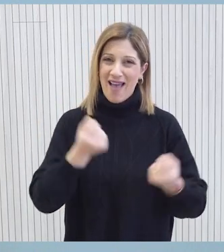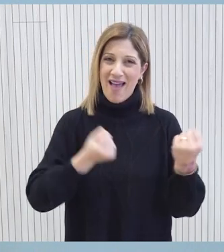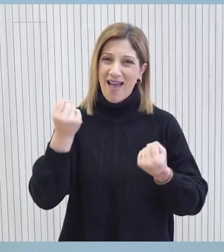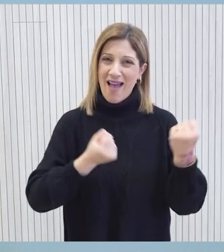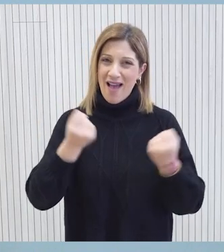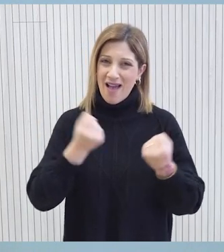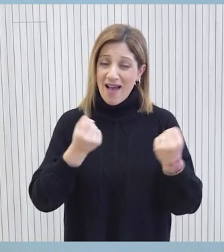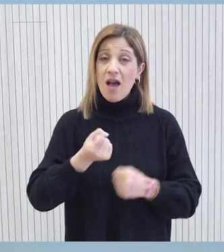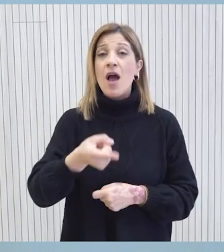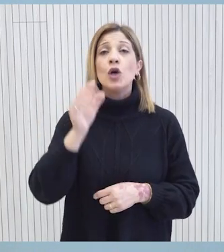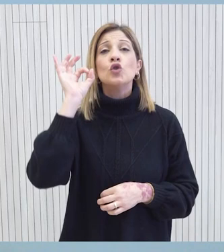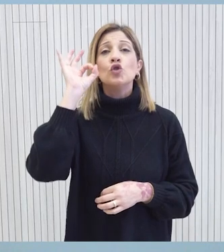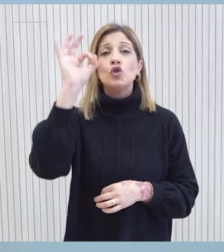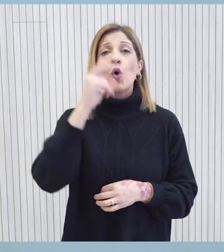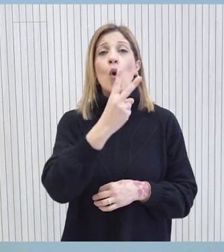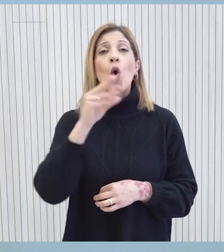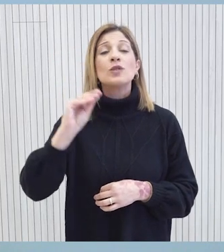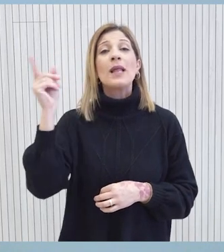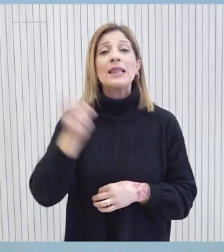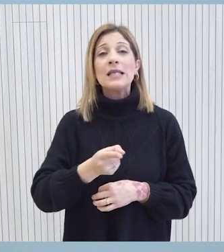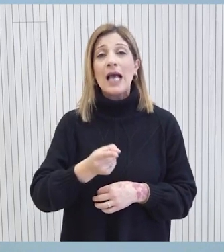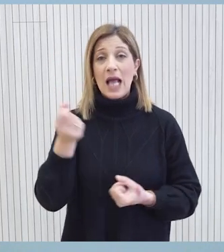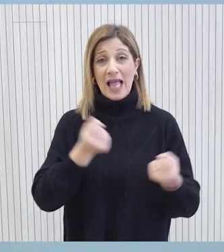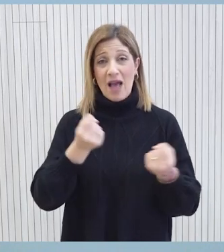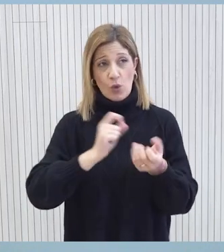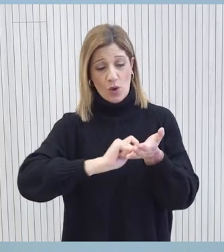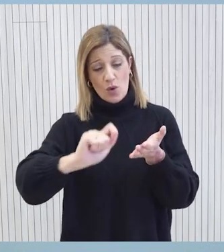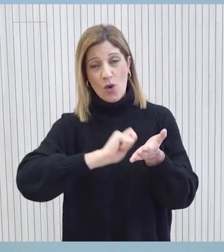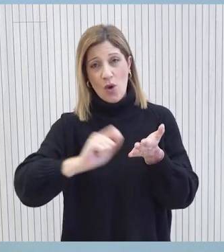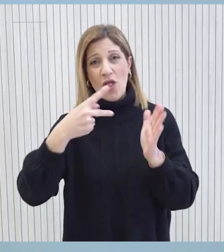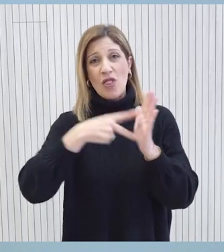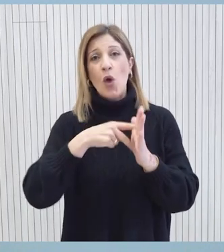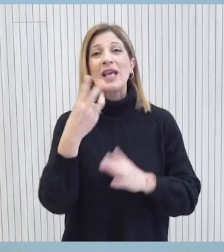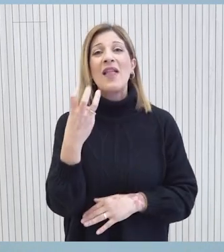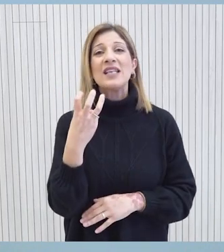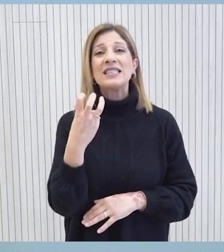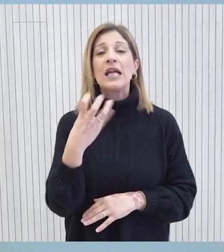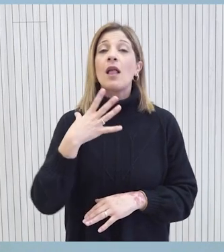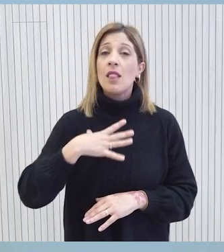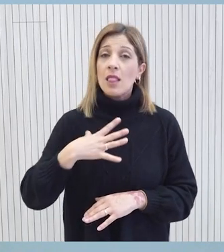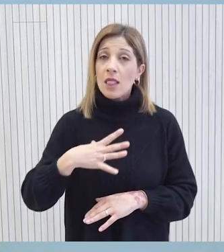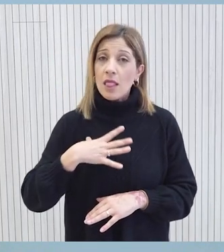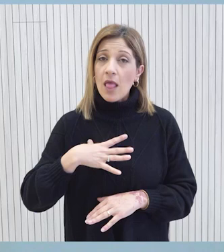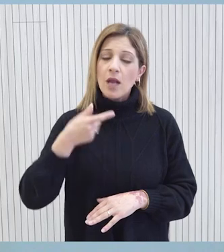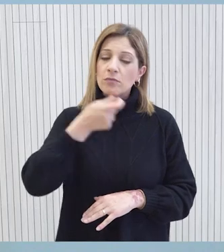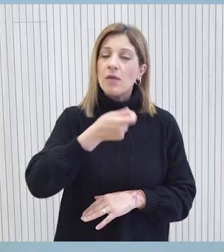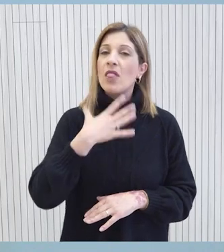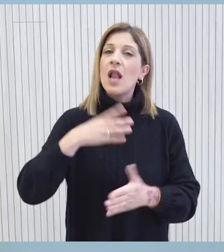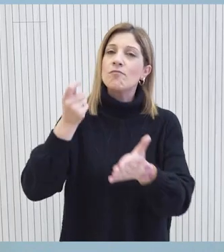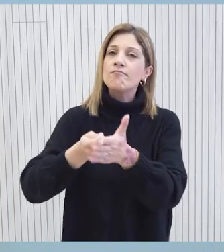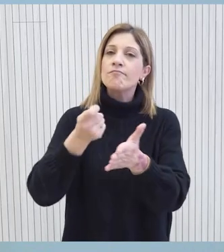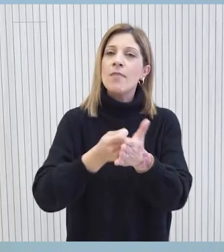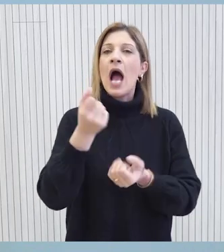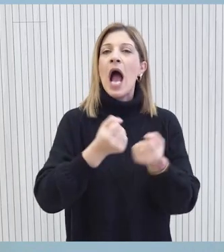οχημάτων τίθεται στόχος το 25% των εγγραφών νέων οχημάτων του 2030 να αφορά αμυγός ηλεκτρικά